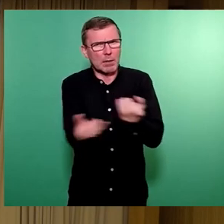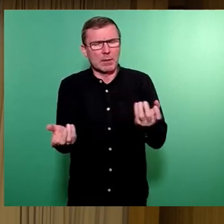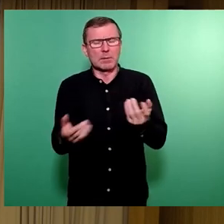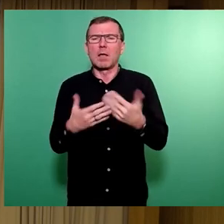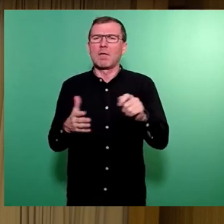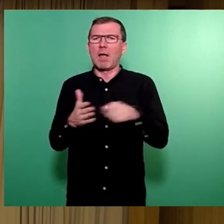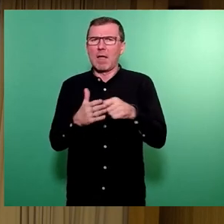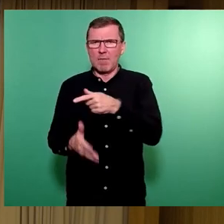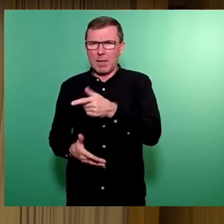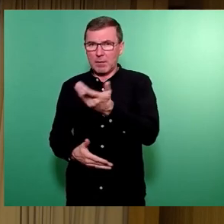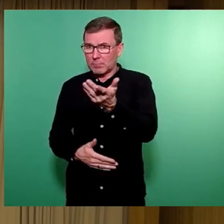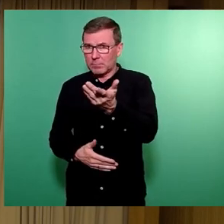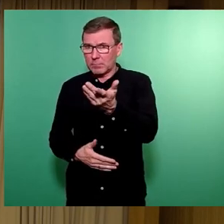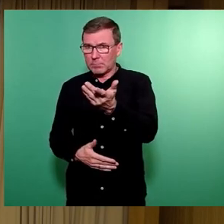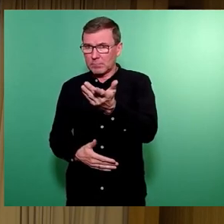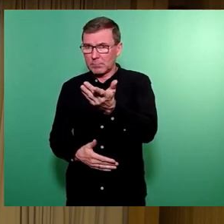freie Bürger.